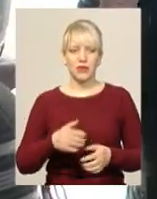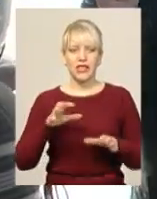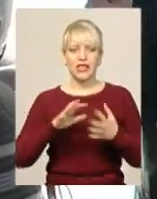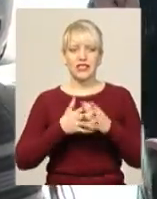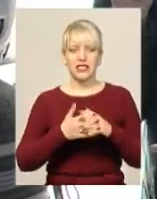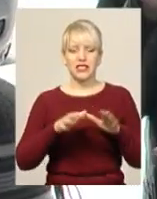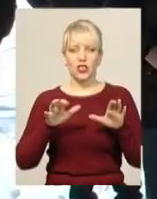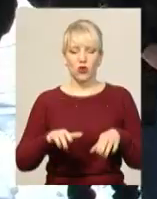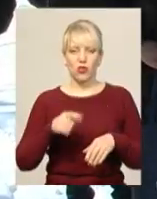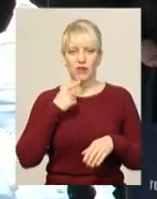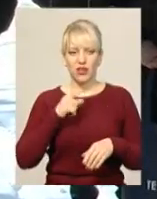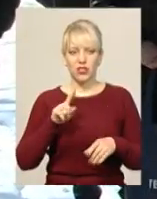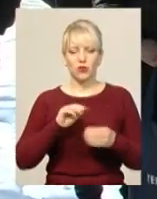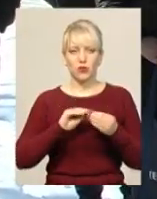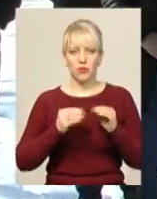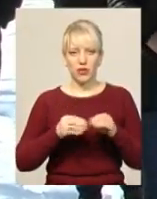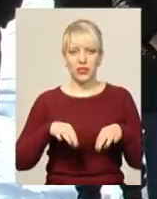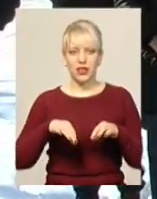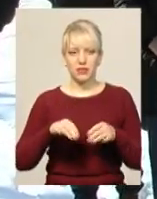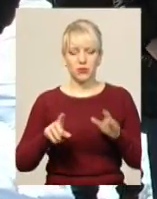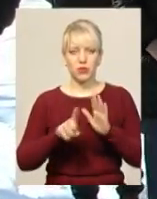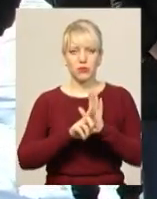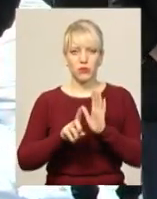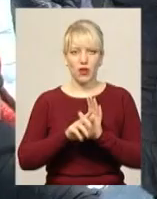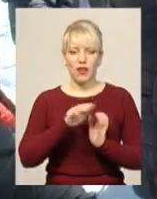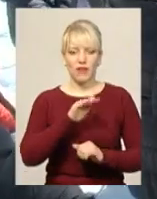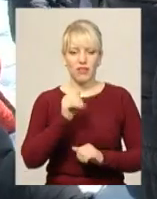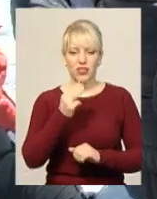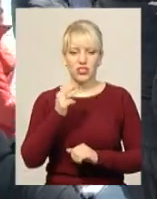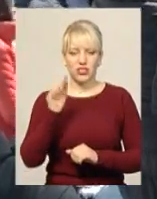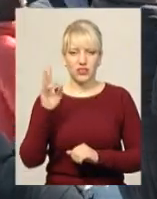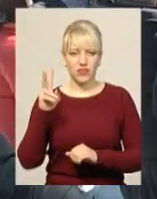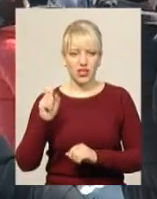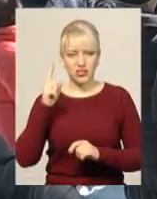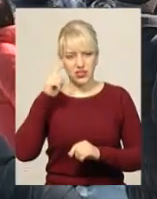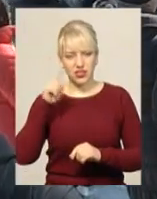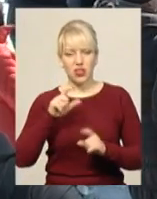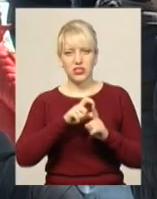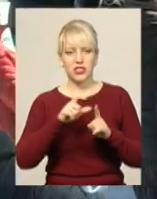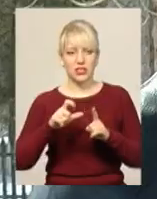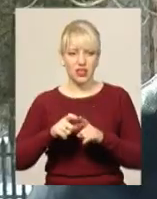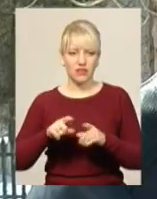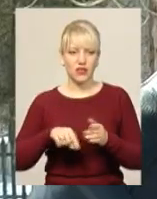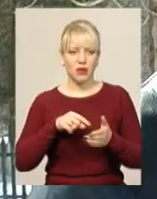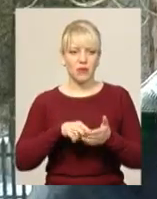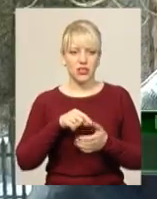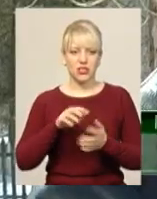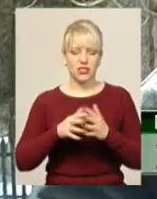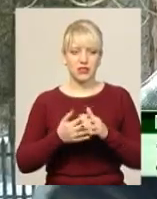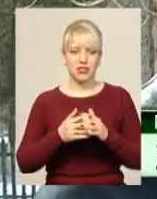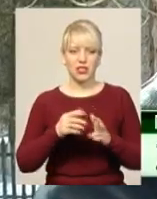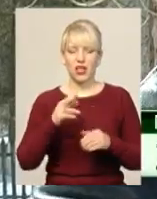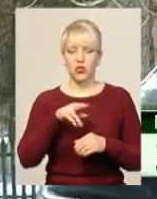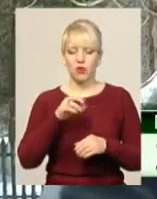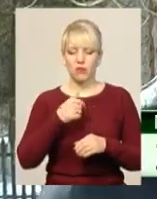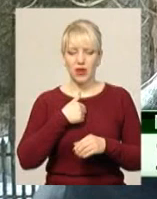Микола Ткачук каже, що про проблеми із транспортним сполученням у Фашіївці знає лише зі слів мешканців села. До мене особисто по